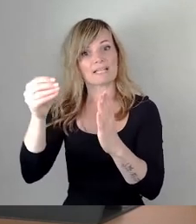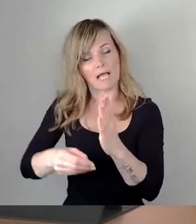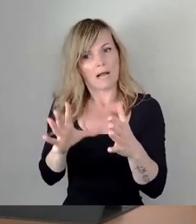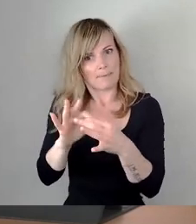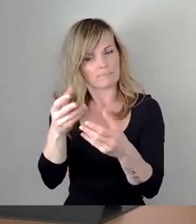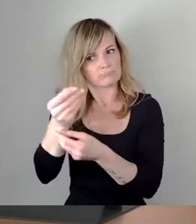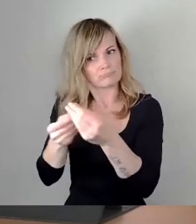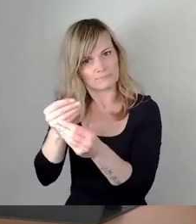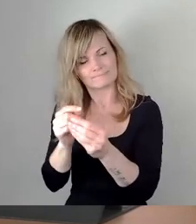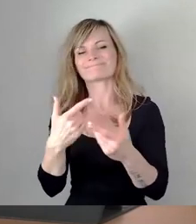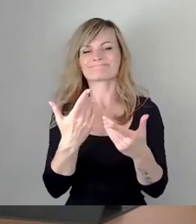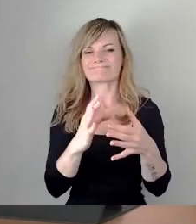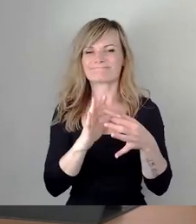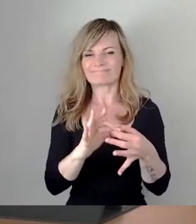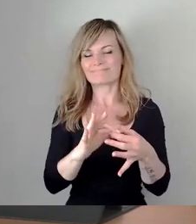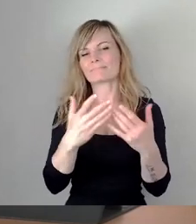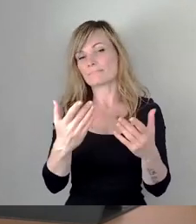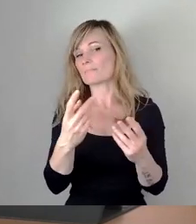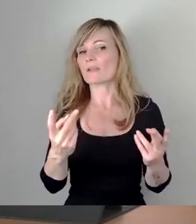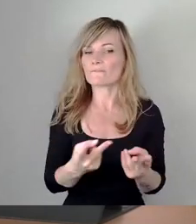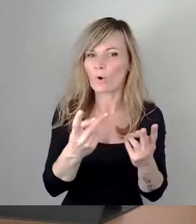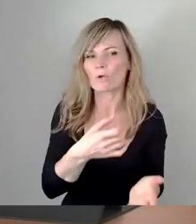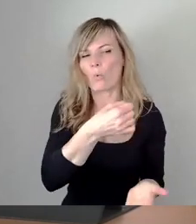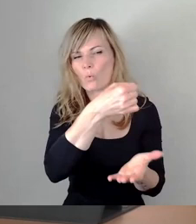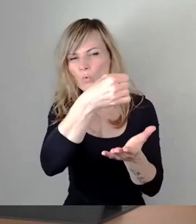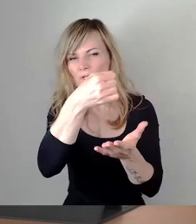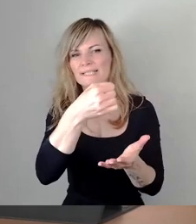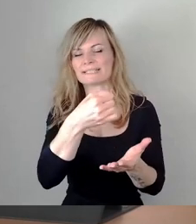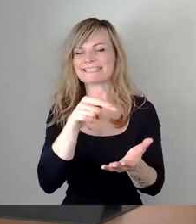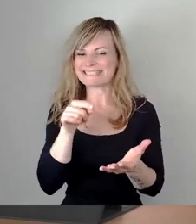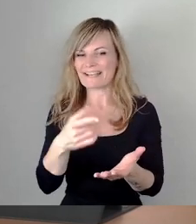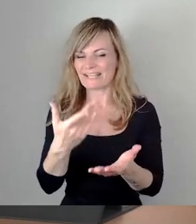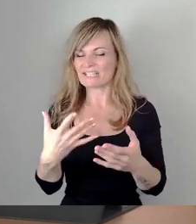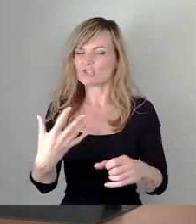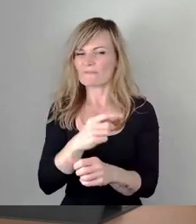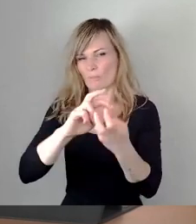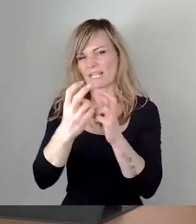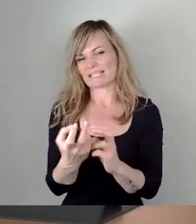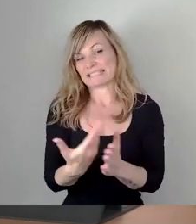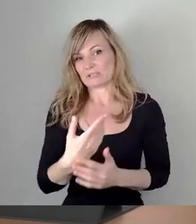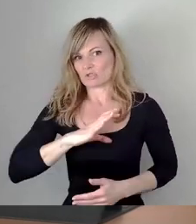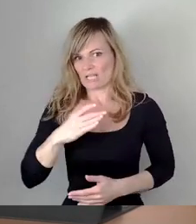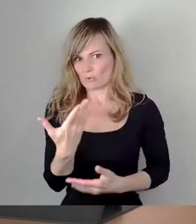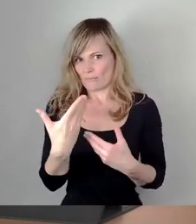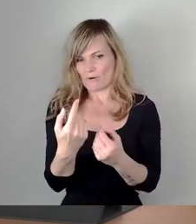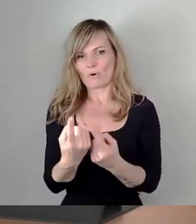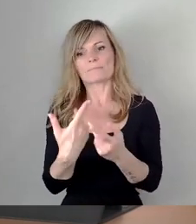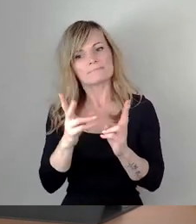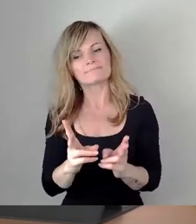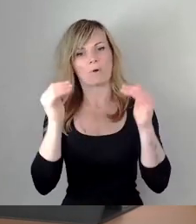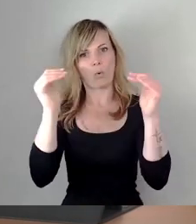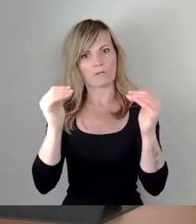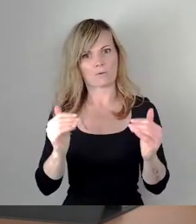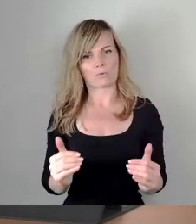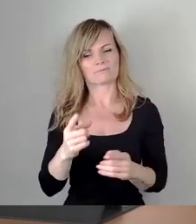einer hohen Quoten auch von Förderungen tatsächlich in die Realität umzusetzen. Das die große Chance, mal in eine Ordnung in